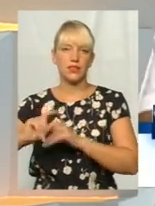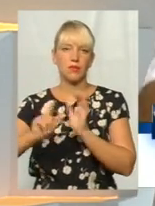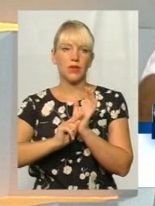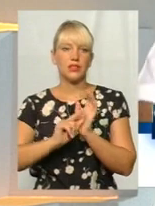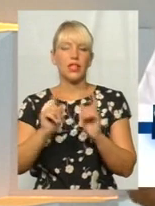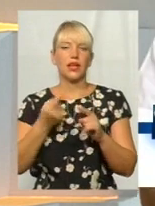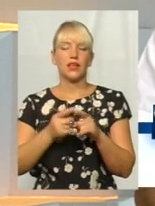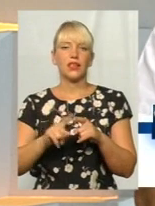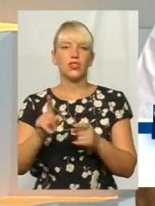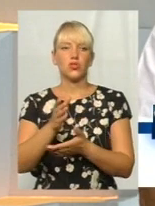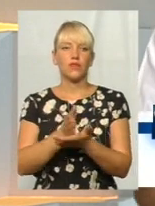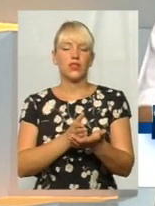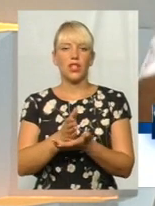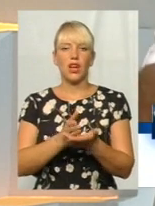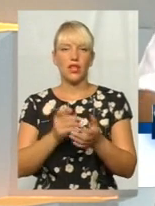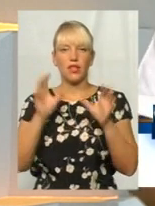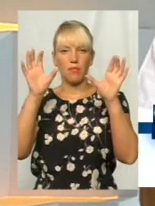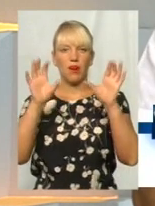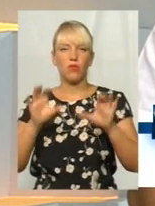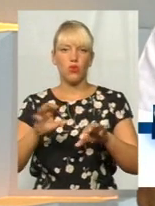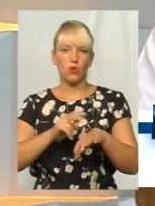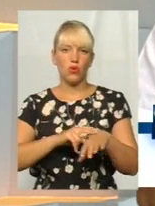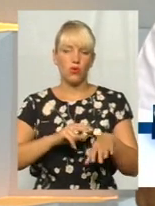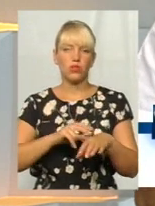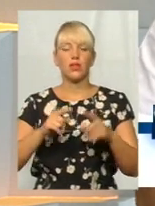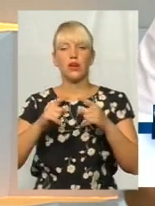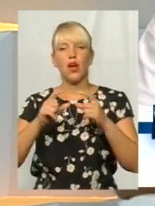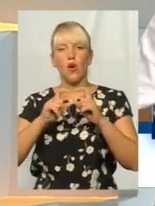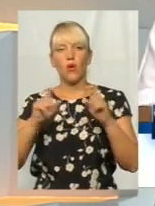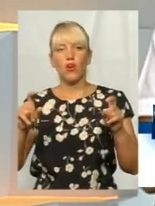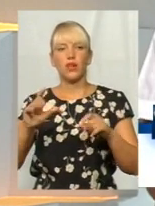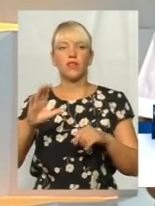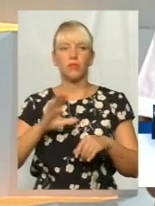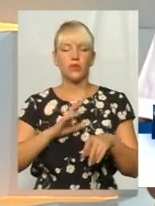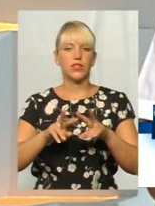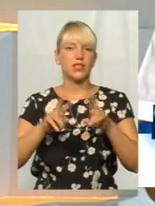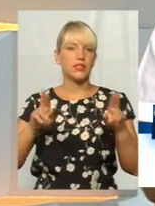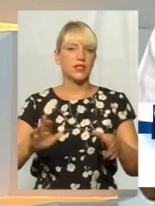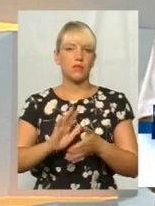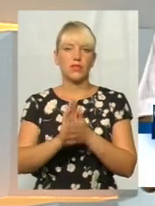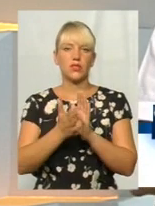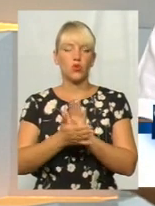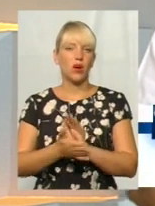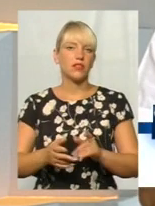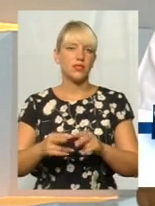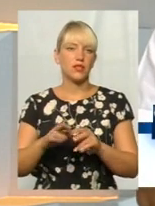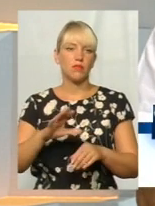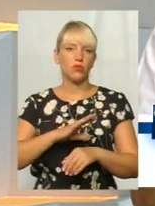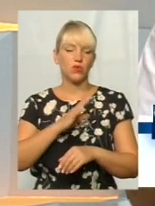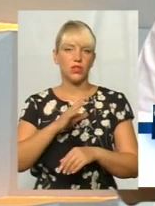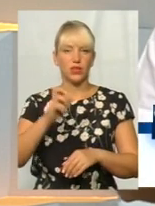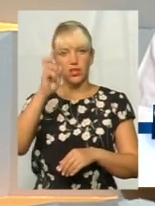ветерани правоохоронних органів, декілька вже було пікетів, такі самі ситуації, скажімо,